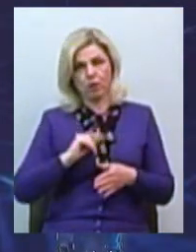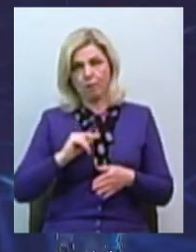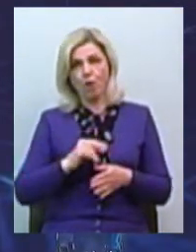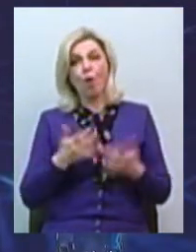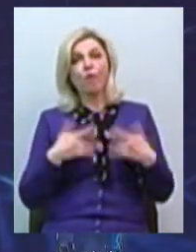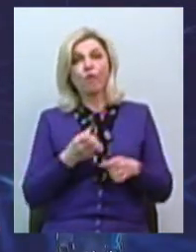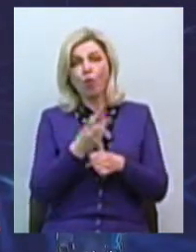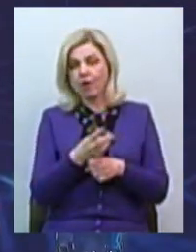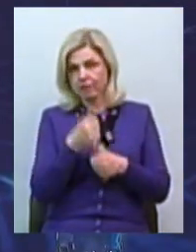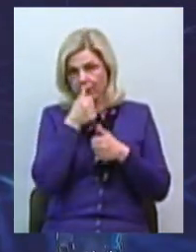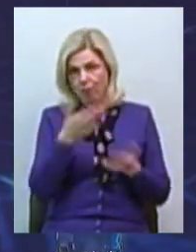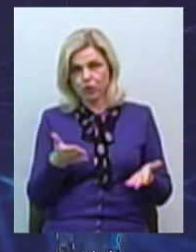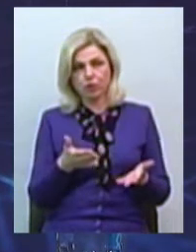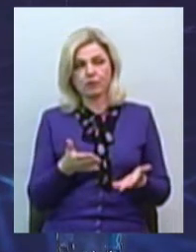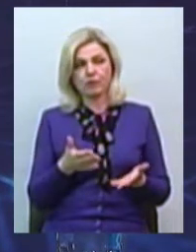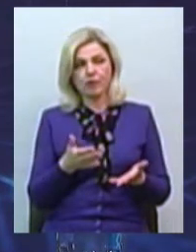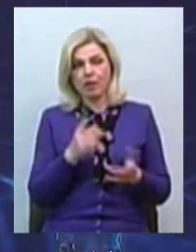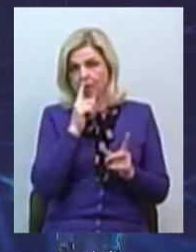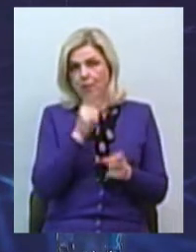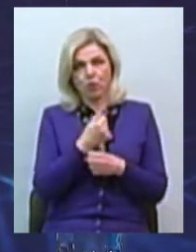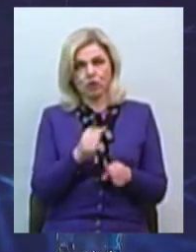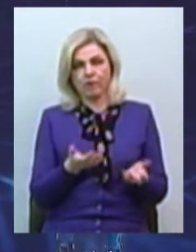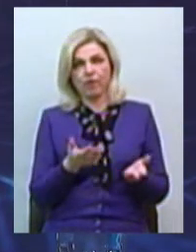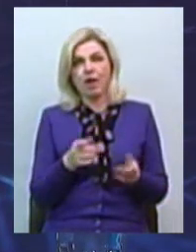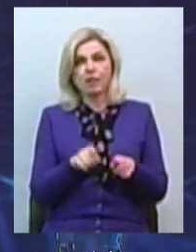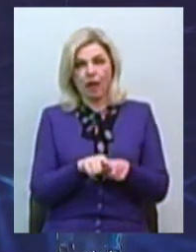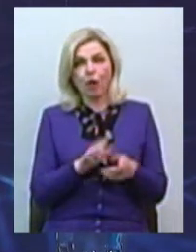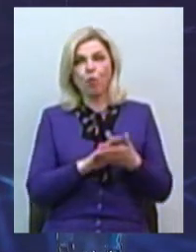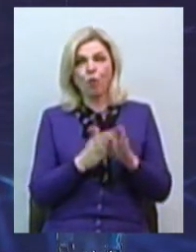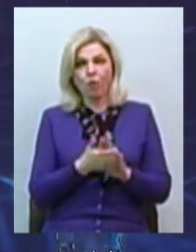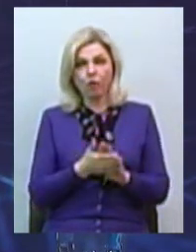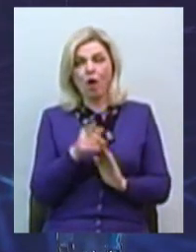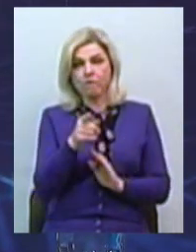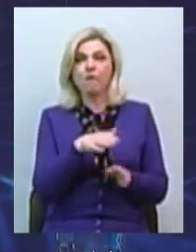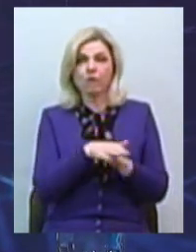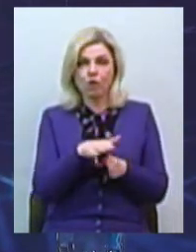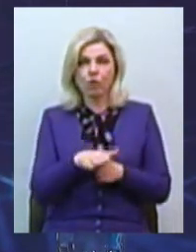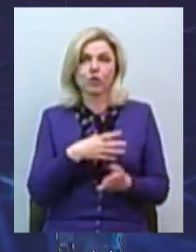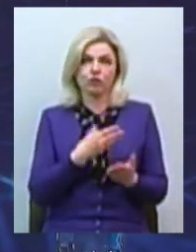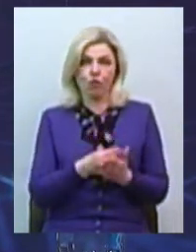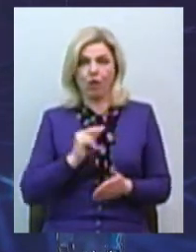вас не зможе, тому що це неможливо в тих умовах, якщо ви виконуєте свої трудові обов'язки. А